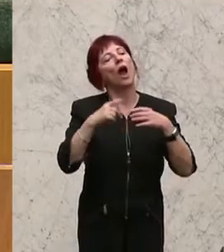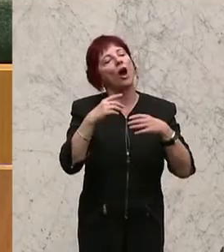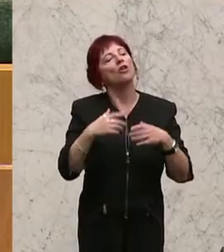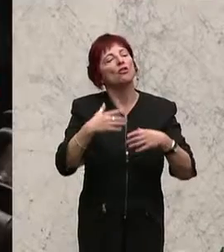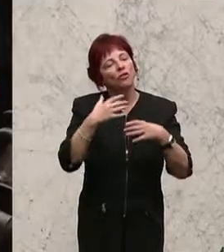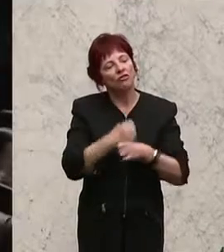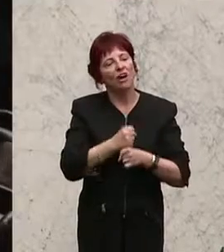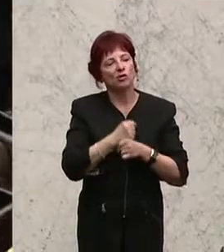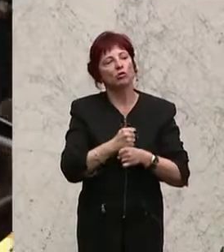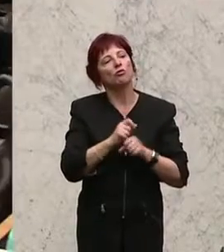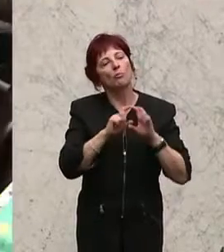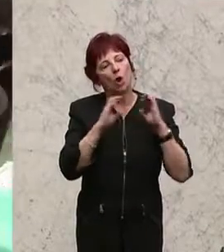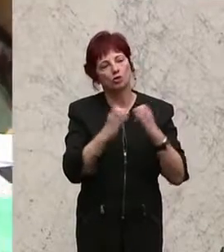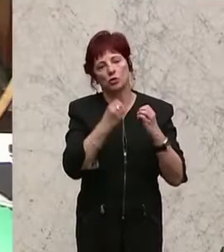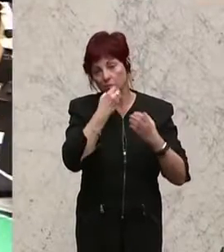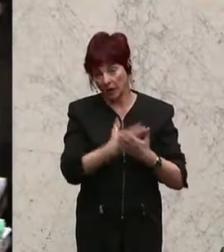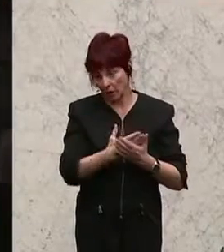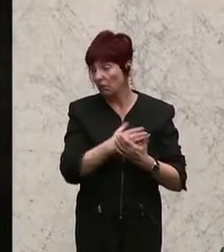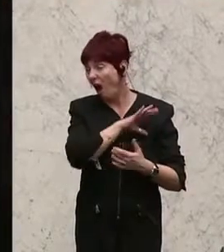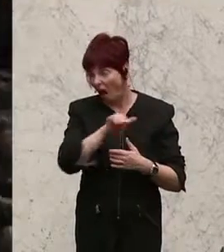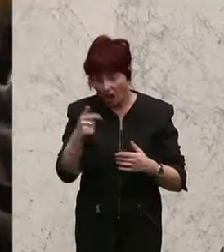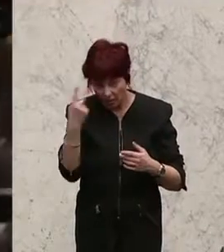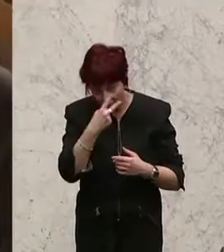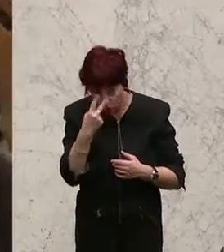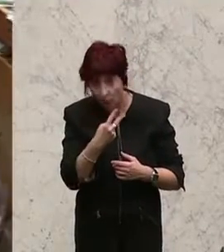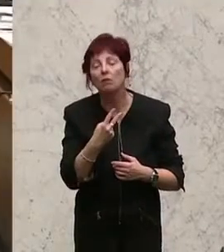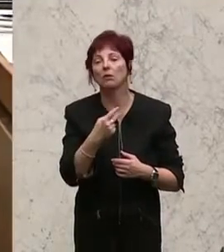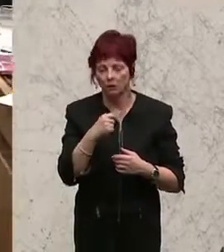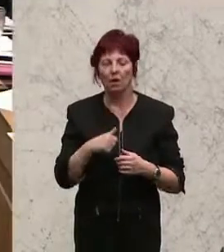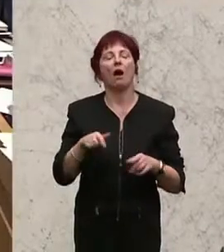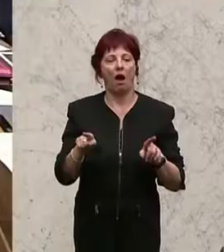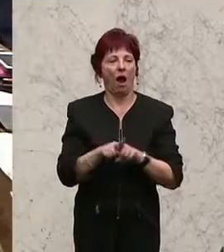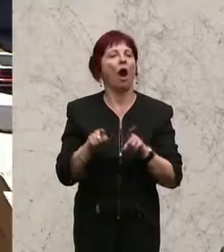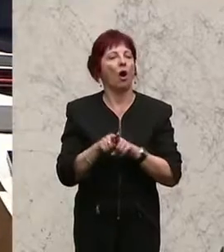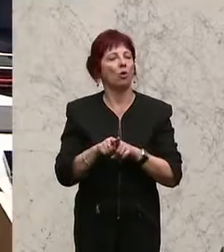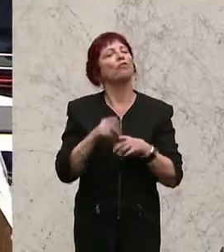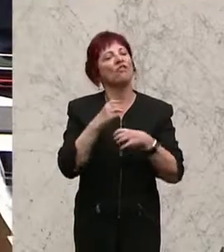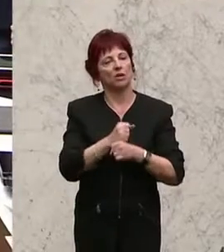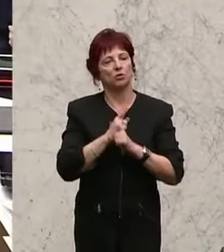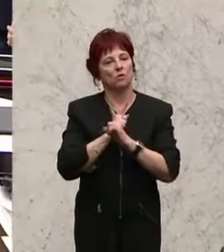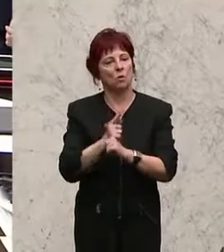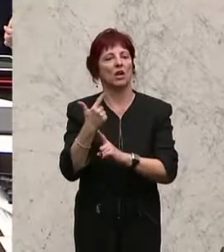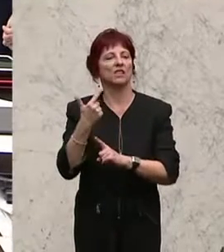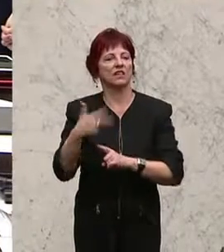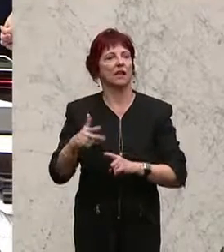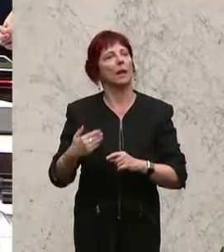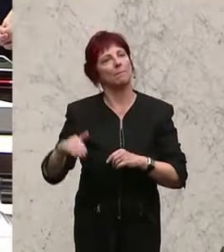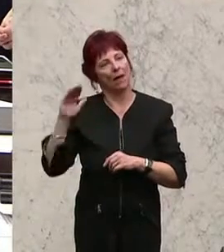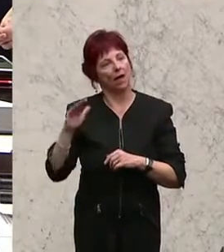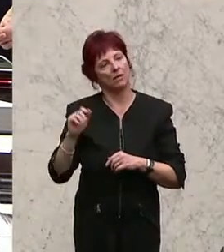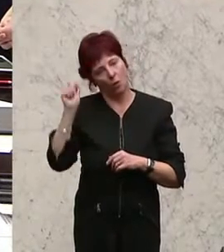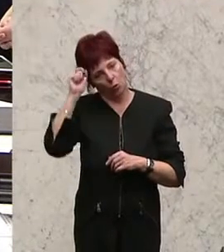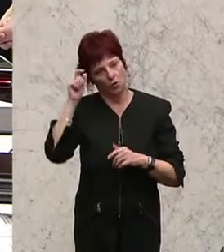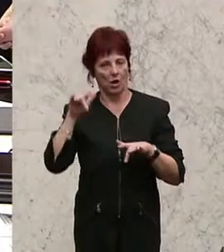stimmt dem zu? Das ist wiederum einstimmig und somit auch die erforderliche verfassungsmäßige Zweidrittelmehrheit logischerweise.